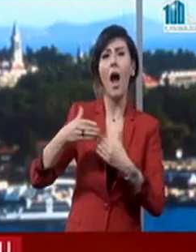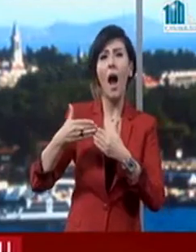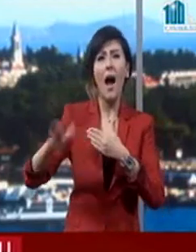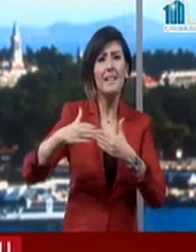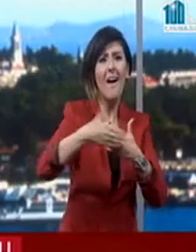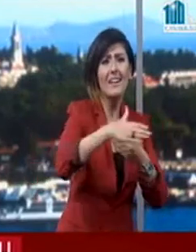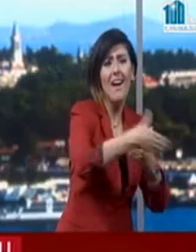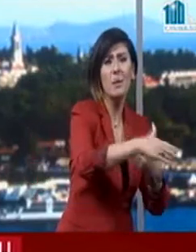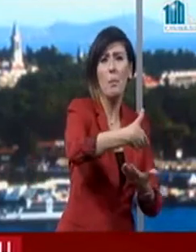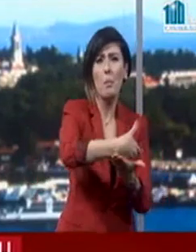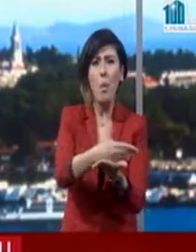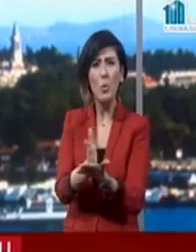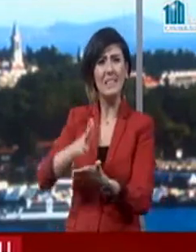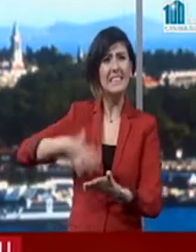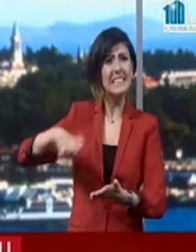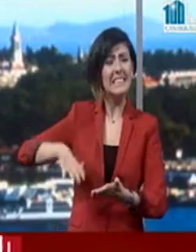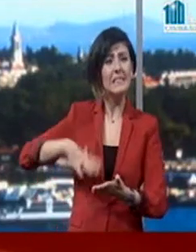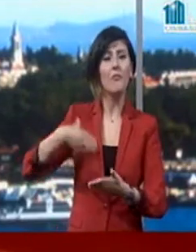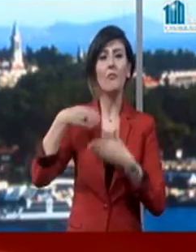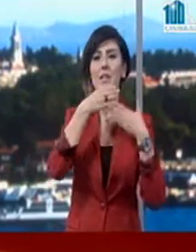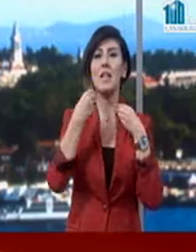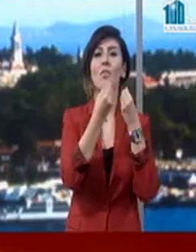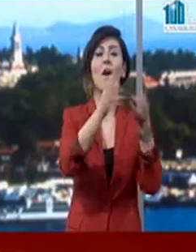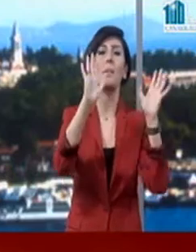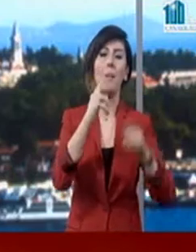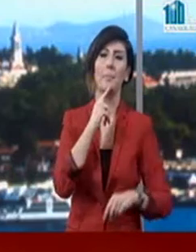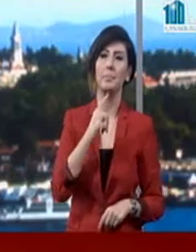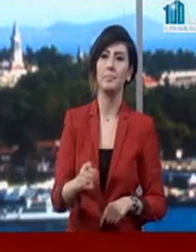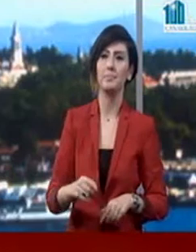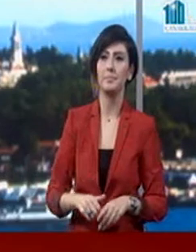bölücülük sokmak isteyenlere fırsat verilmeyecektir.